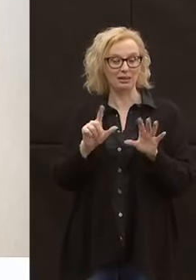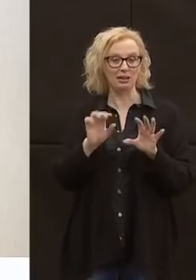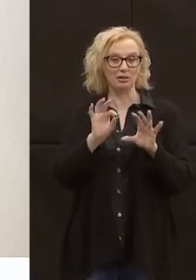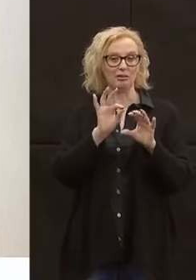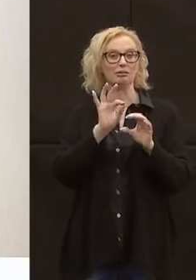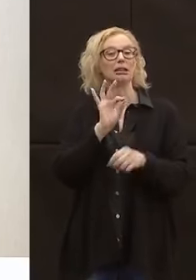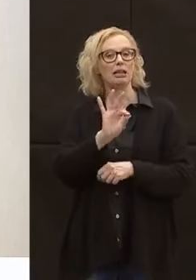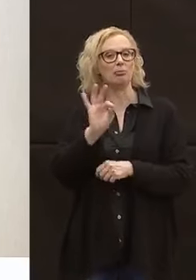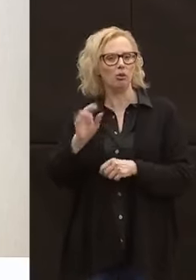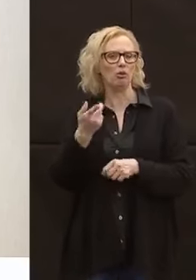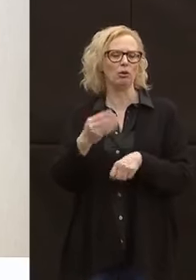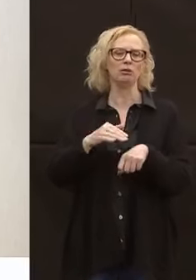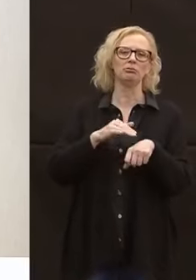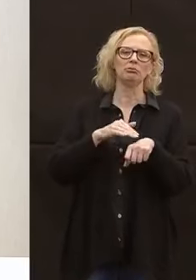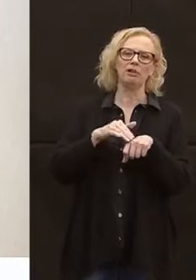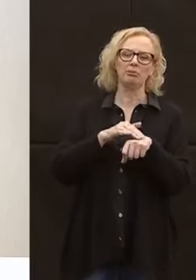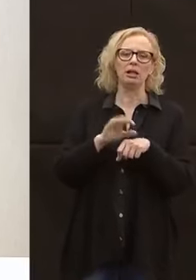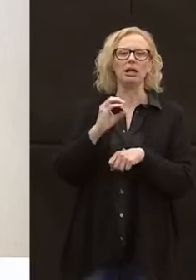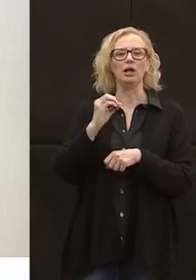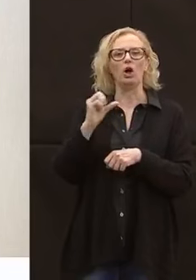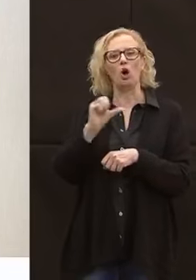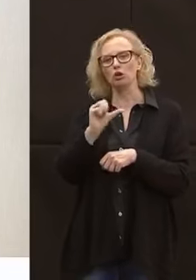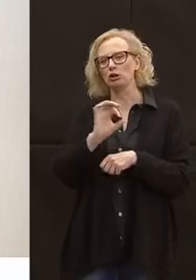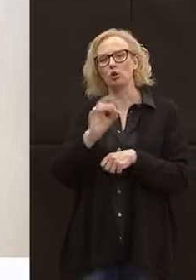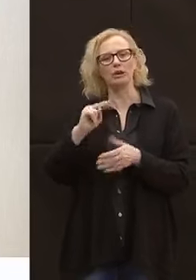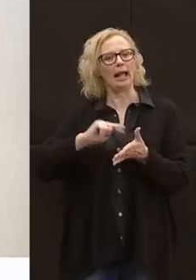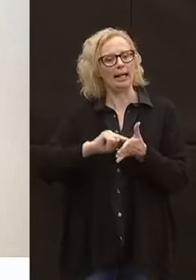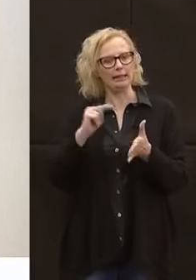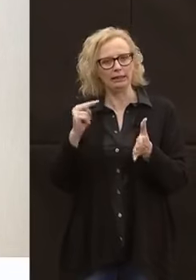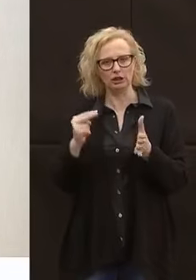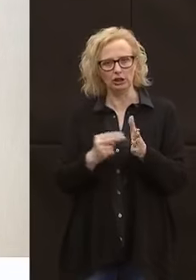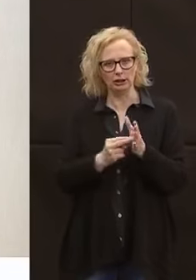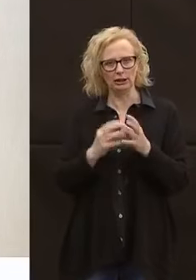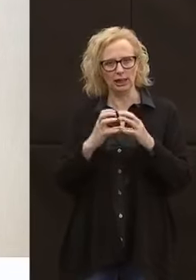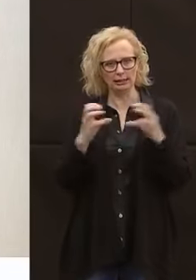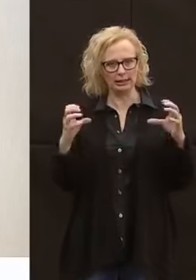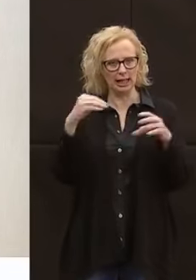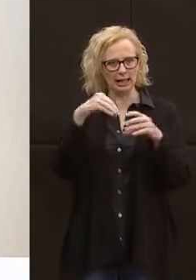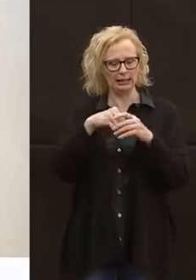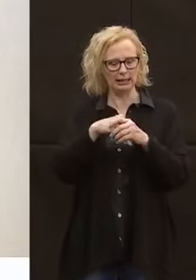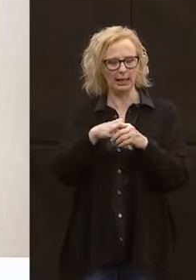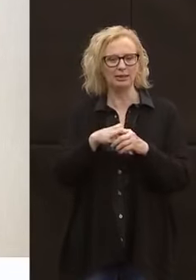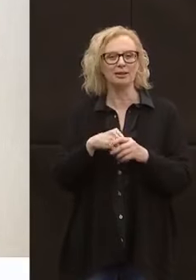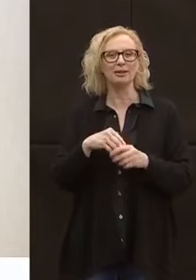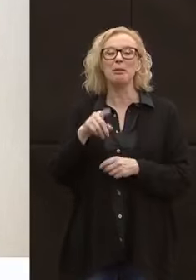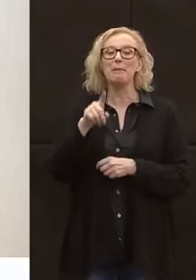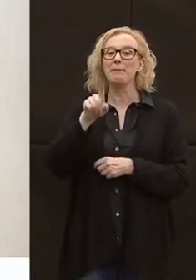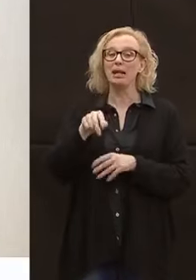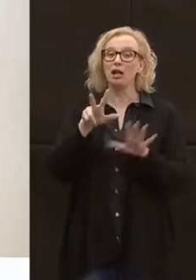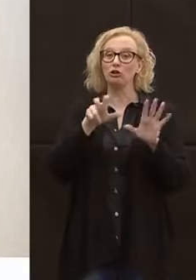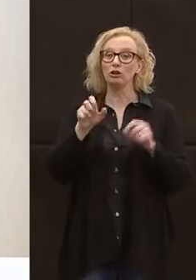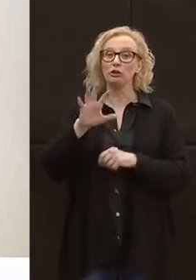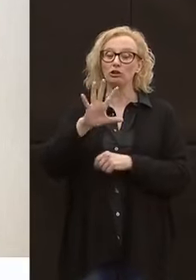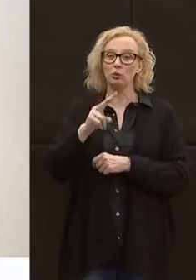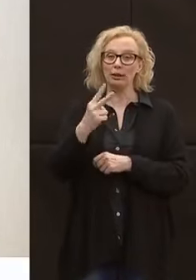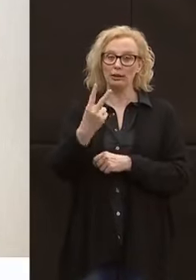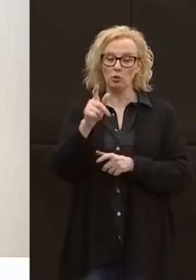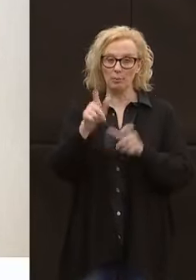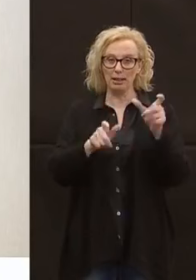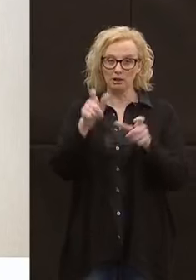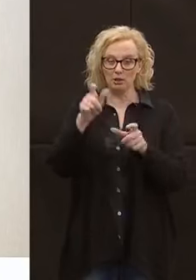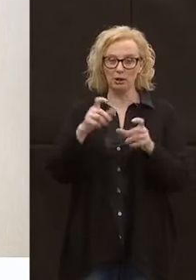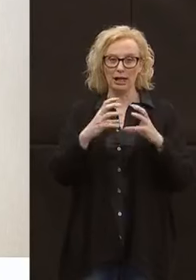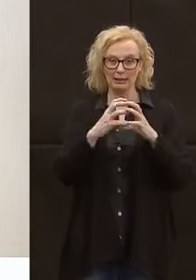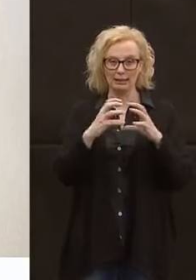infermieri piuttosto che osse o tecnici delle varie tipologie, questo numero è di 1.852 persone dell